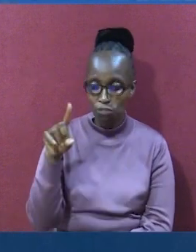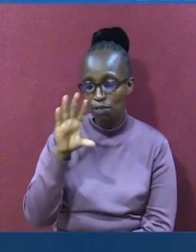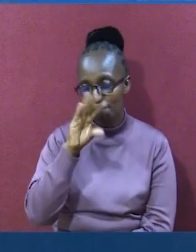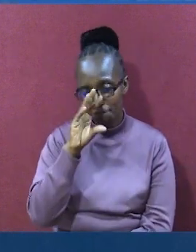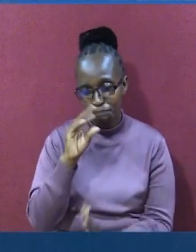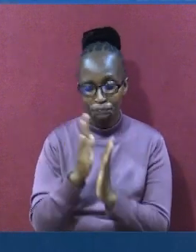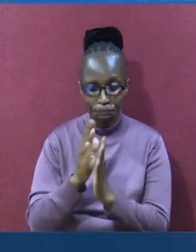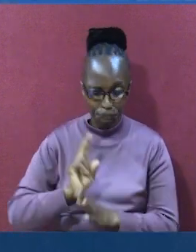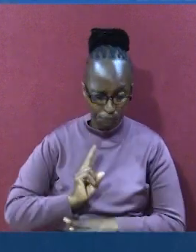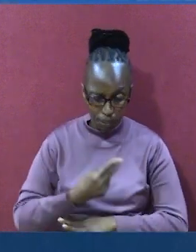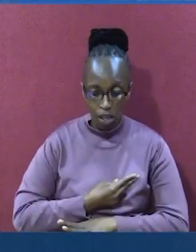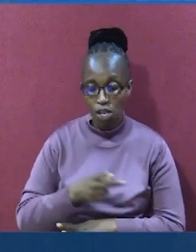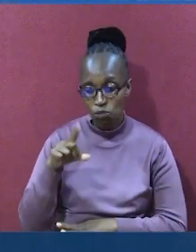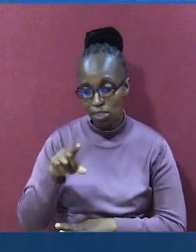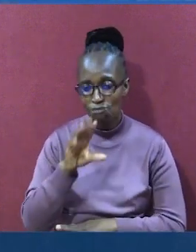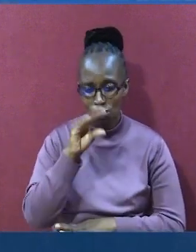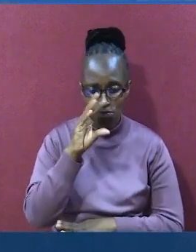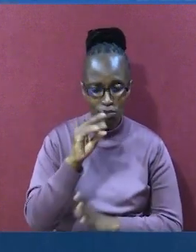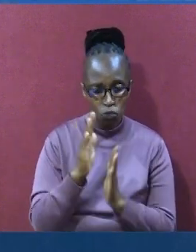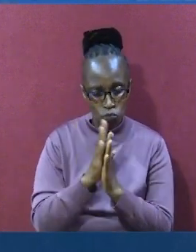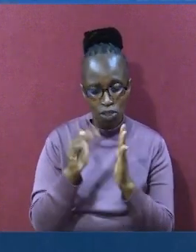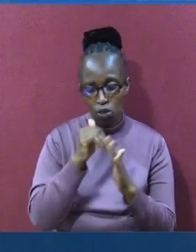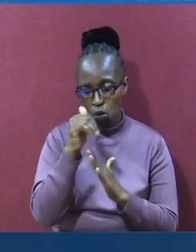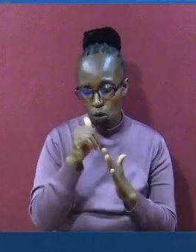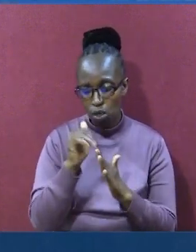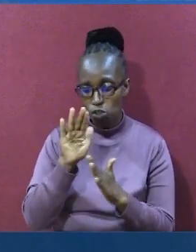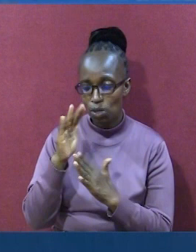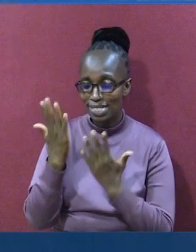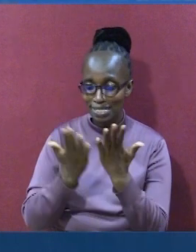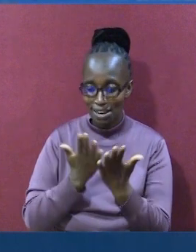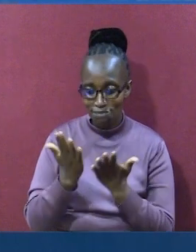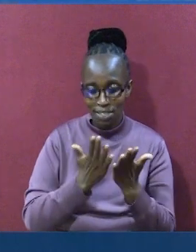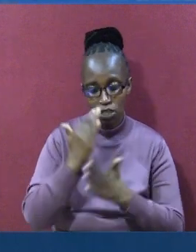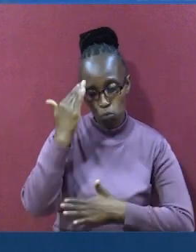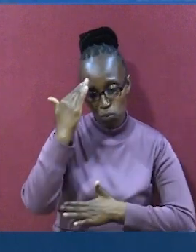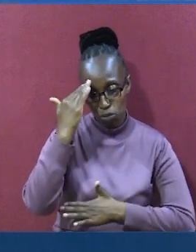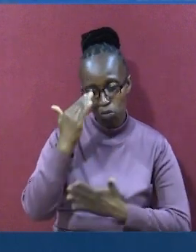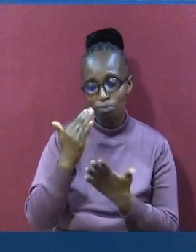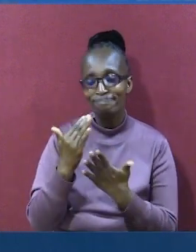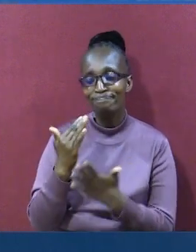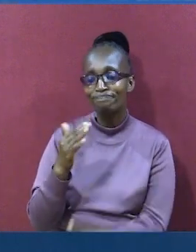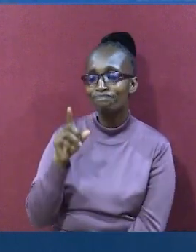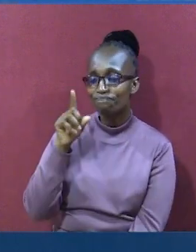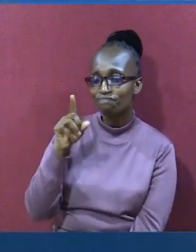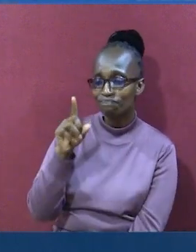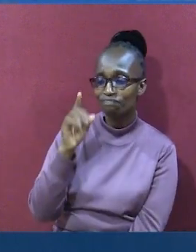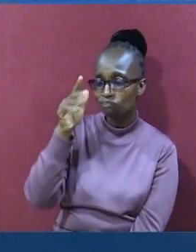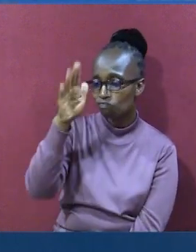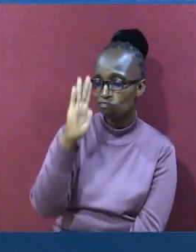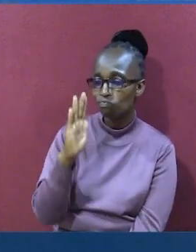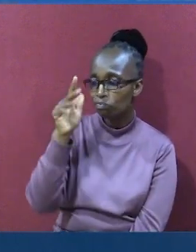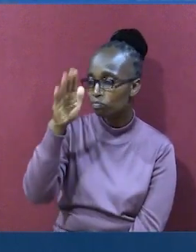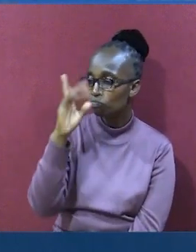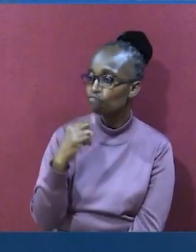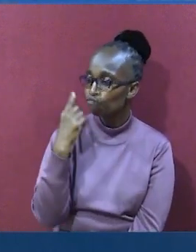Akika mungu umenena nasi. Akika mungu umenena na mtumishi wako mtanza maji. Nina jua ya kwamba. Amejua. Ya kwamba wewe ni